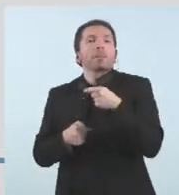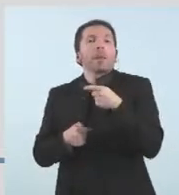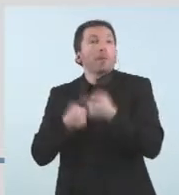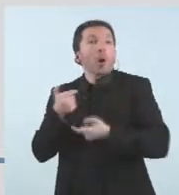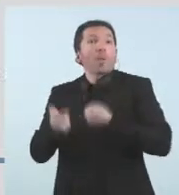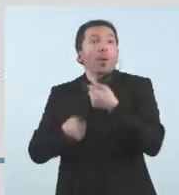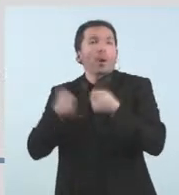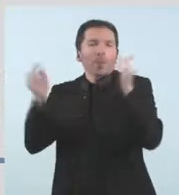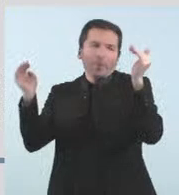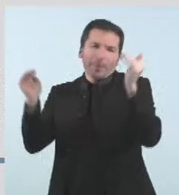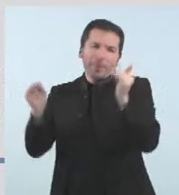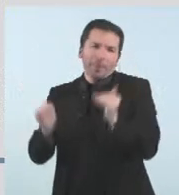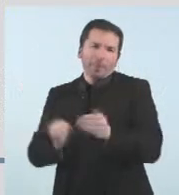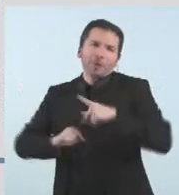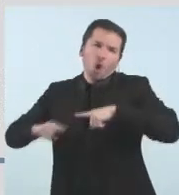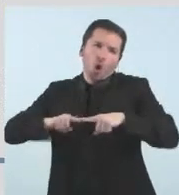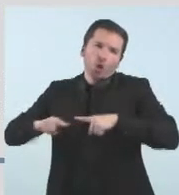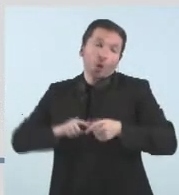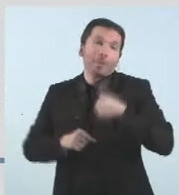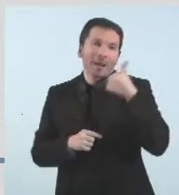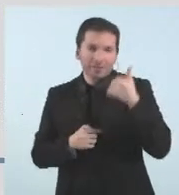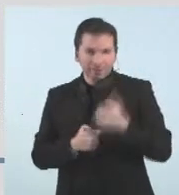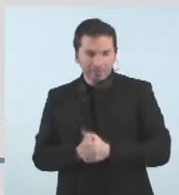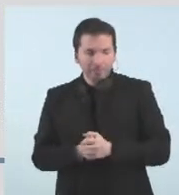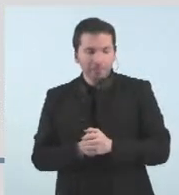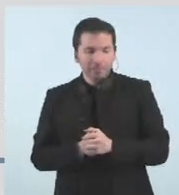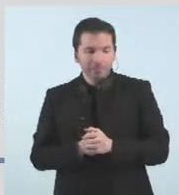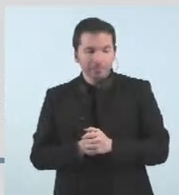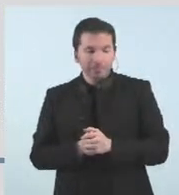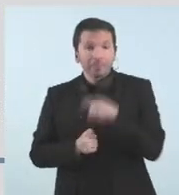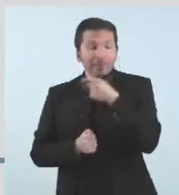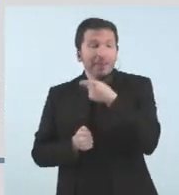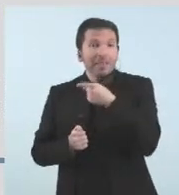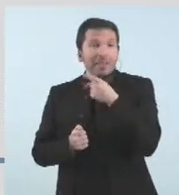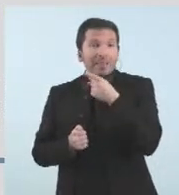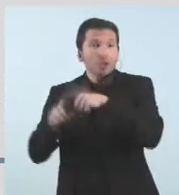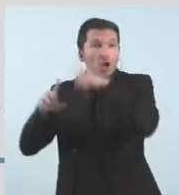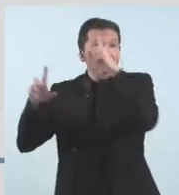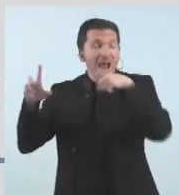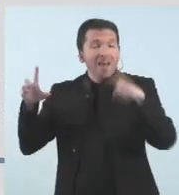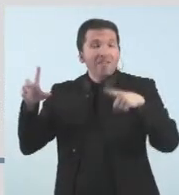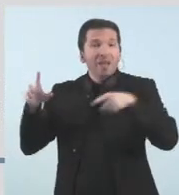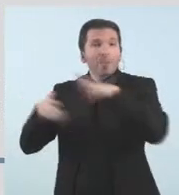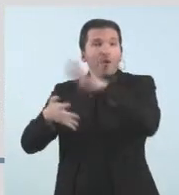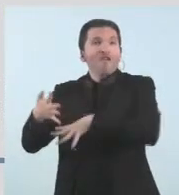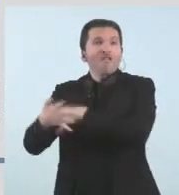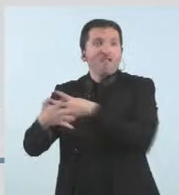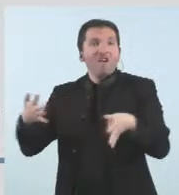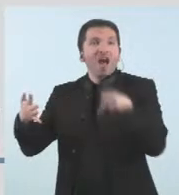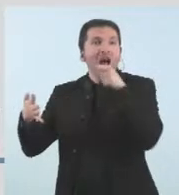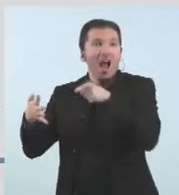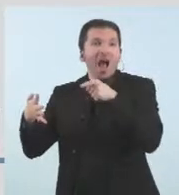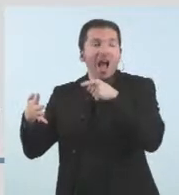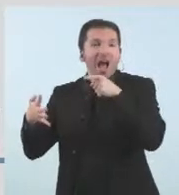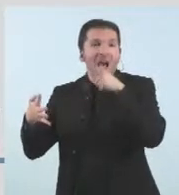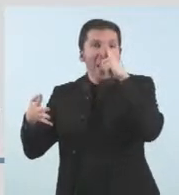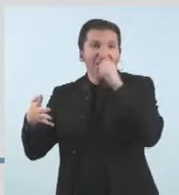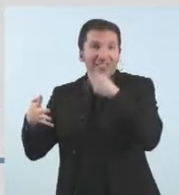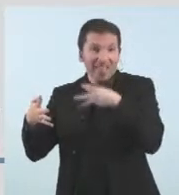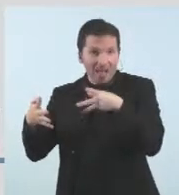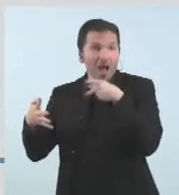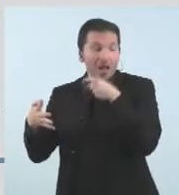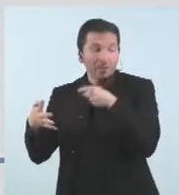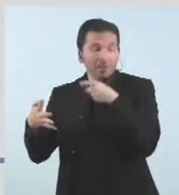unitat de cures intensives. Com saben, aquestes són les gràfiques per franges d'edat, en què havíem vist com es havia